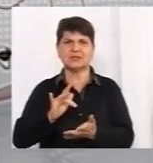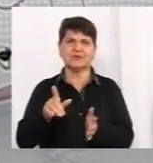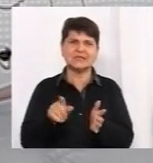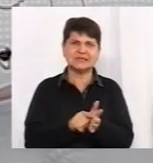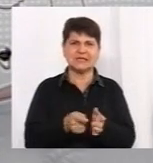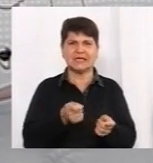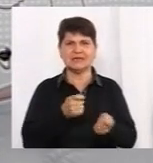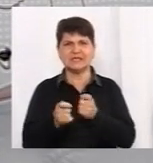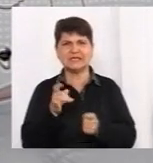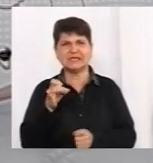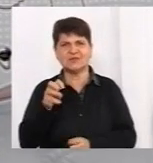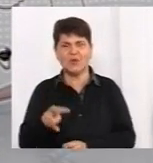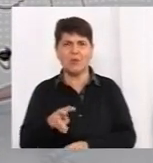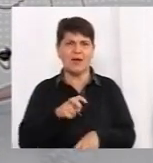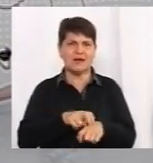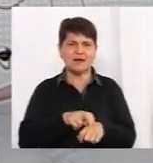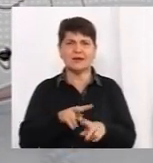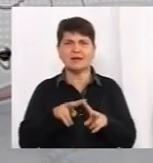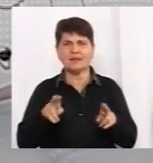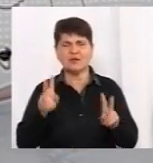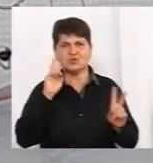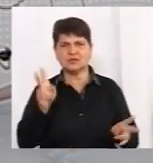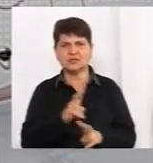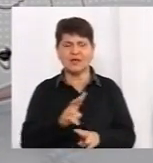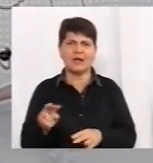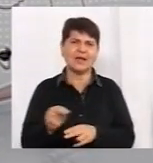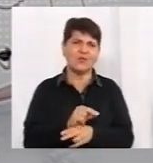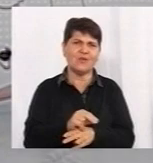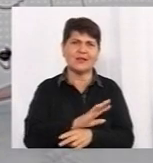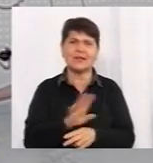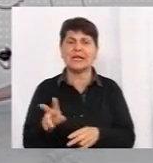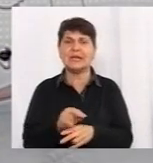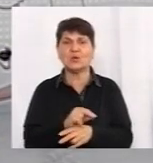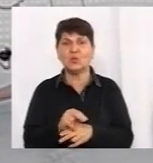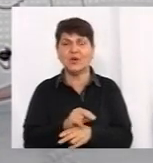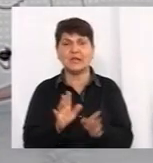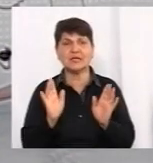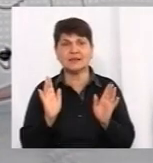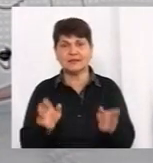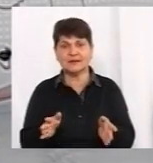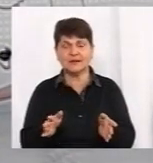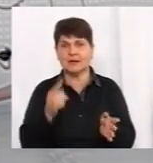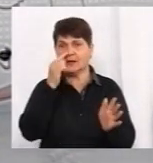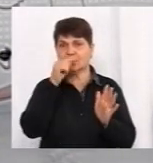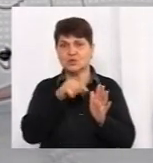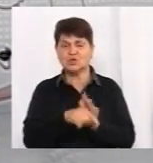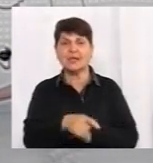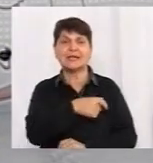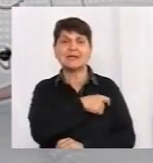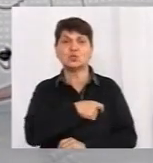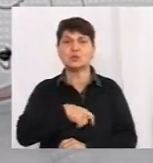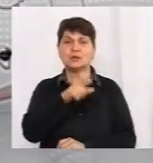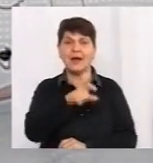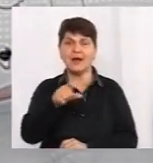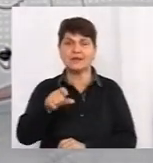Лікарі також не знали, що робити, лікувати, не лікувати. Тільки втручання депутатів і